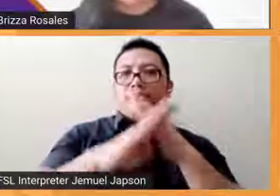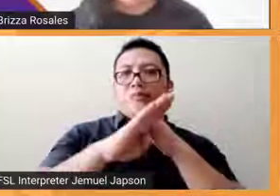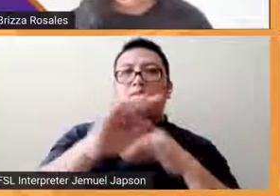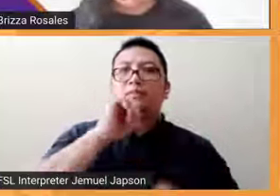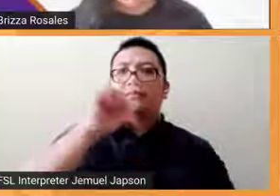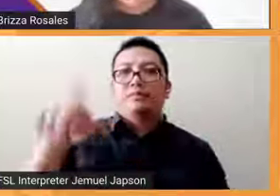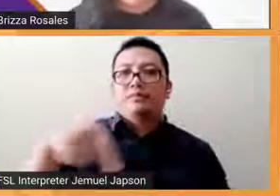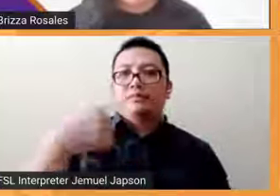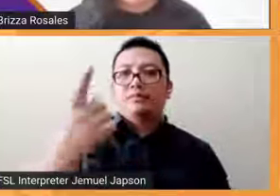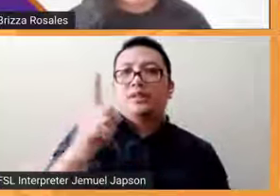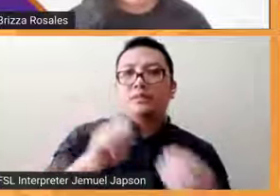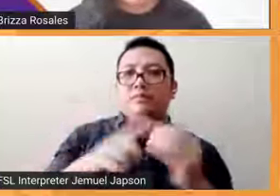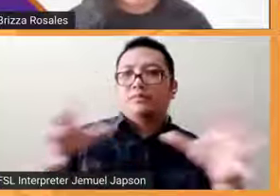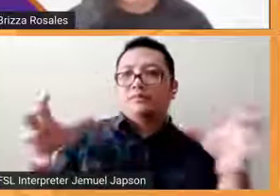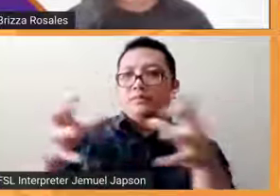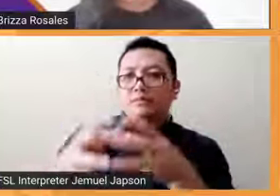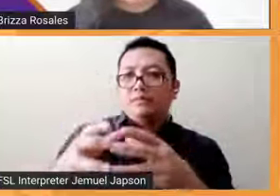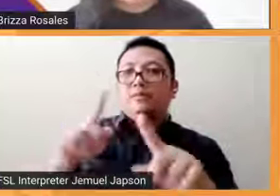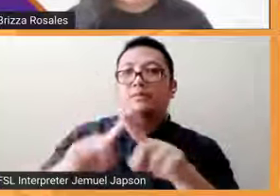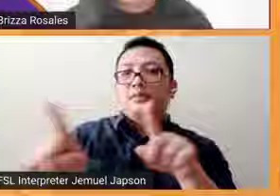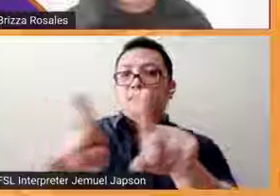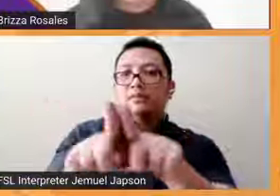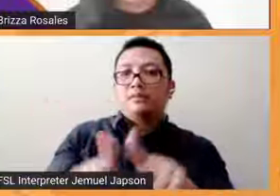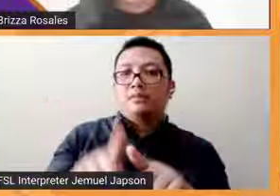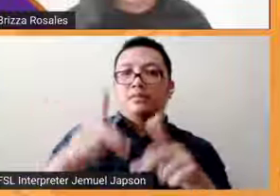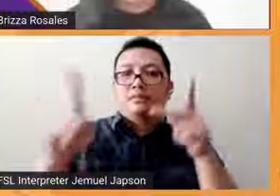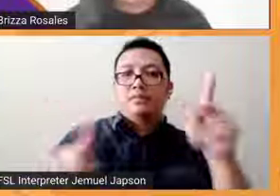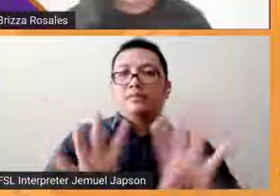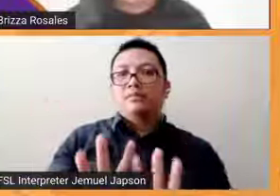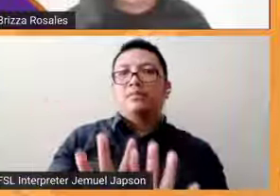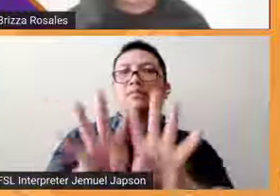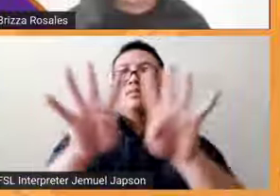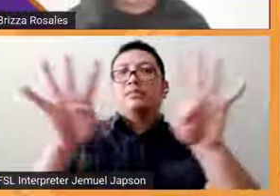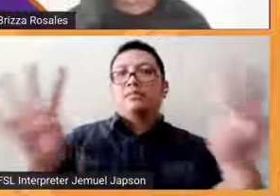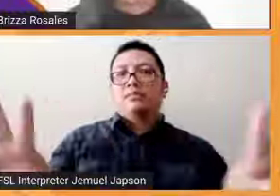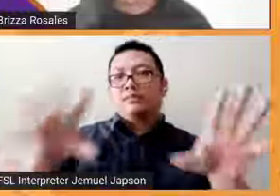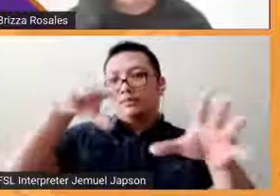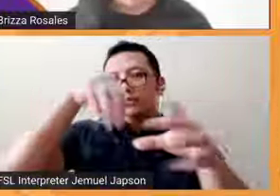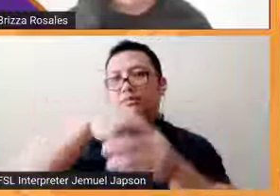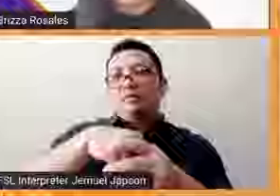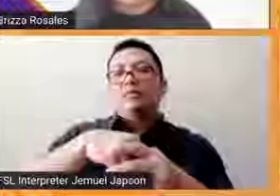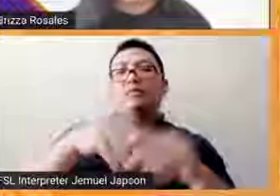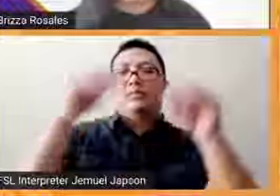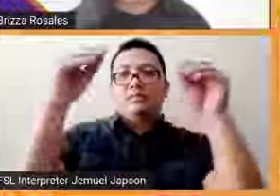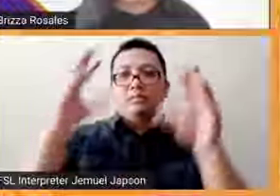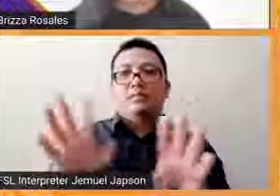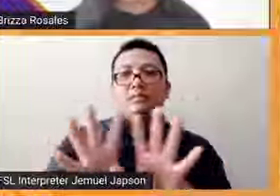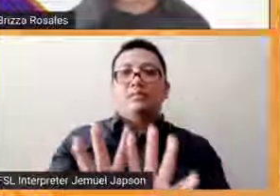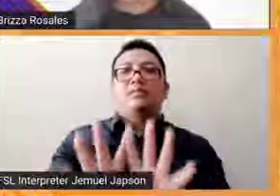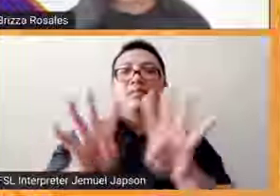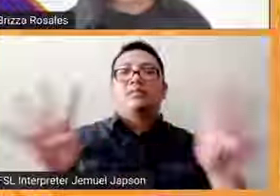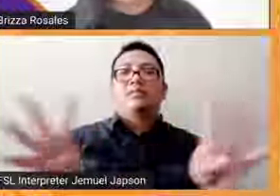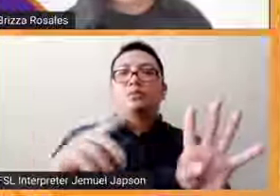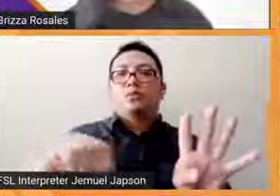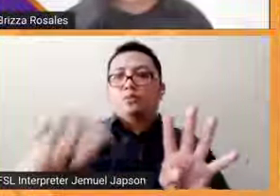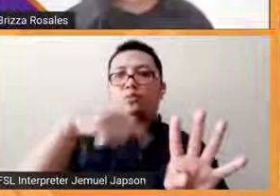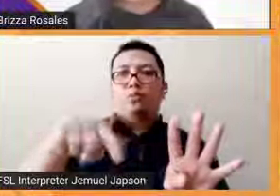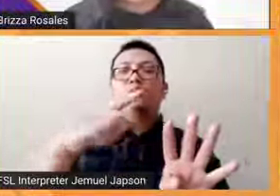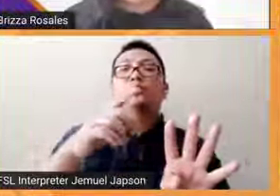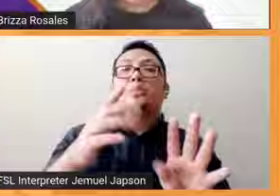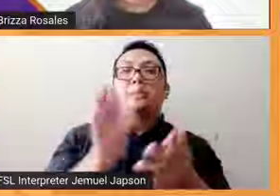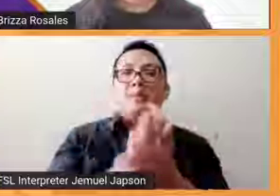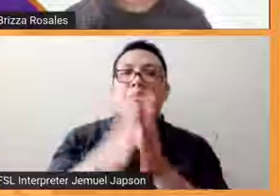po ng sektor but also yung mga frontliners natin sa eleksyon ng ating mga kaguruan para mas maging responsive sila